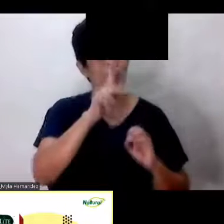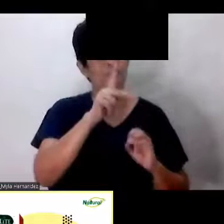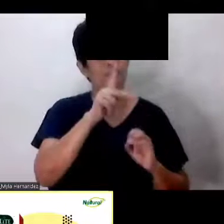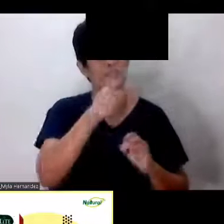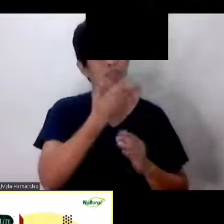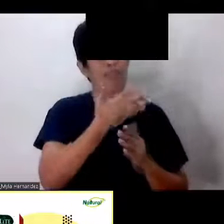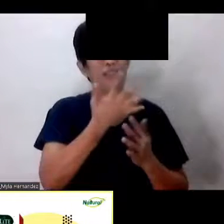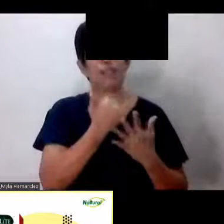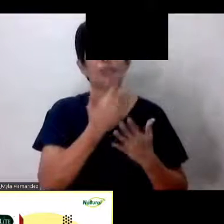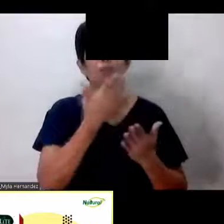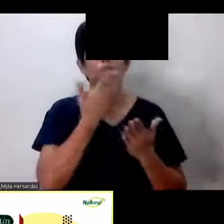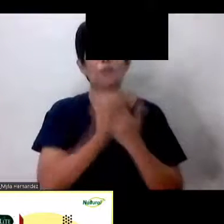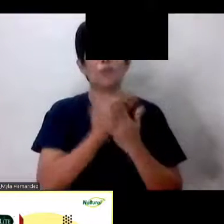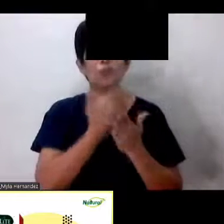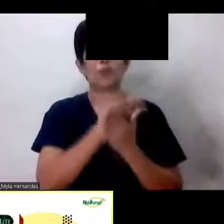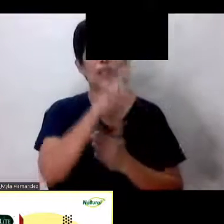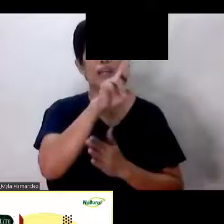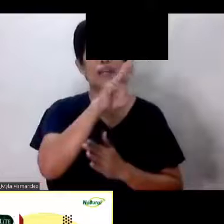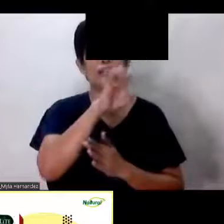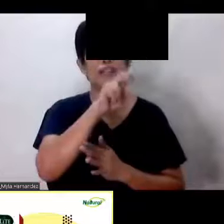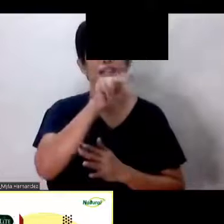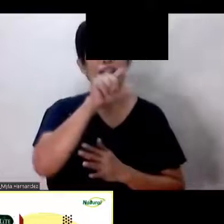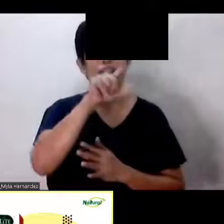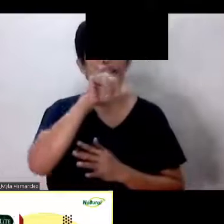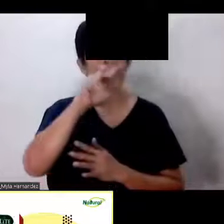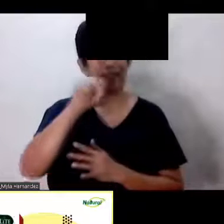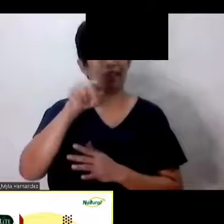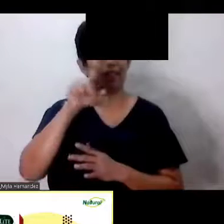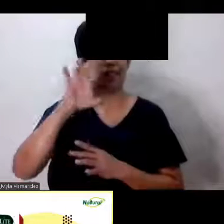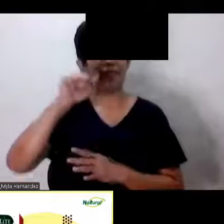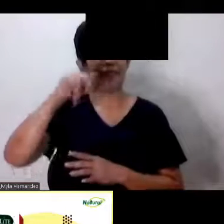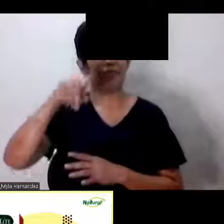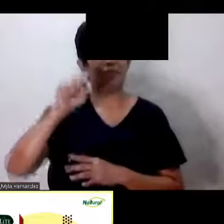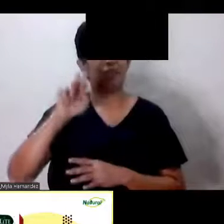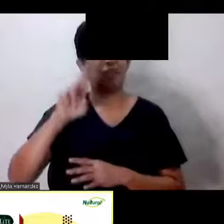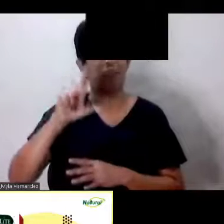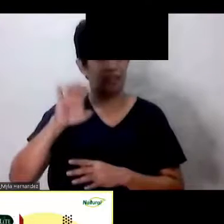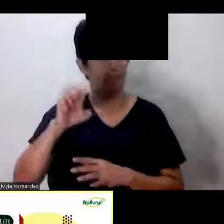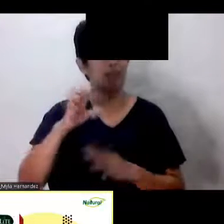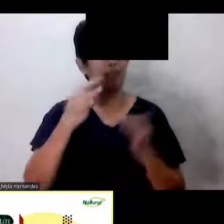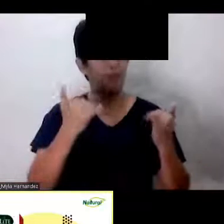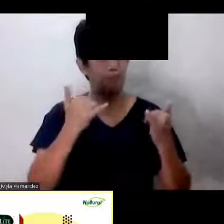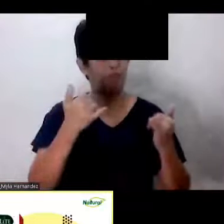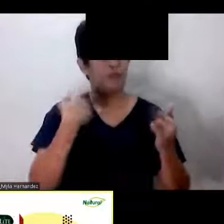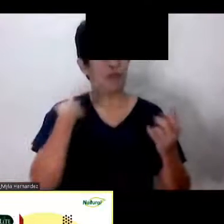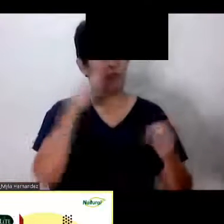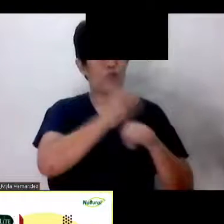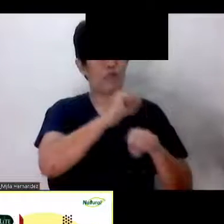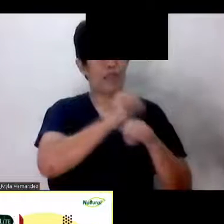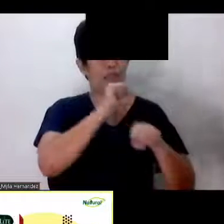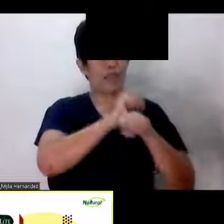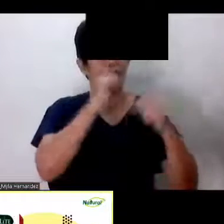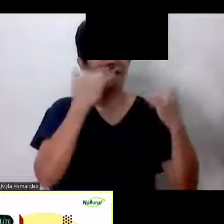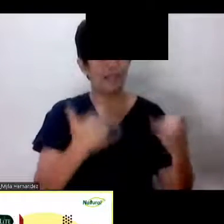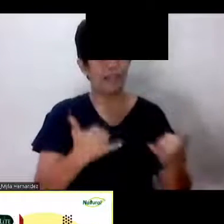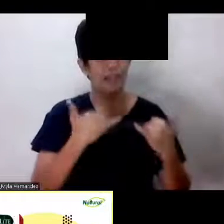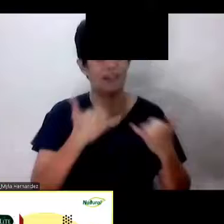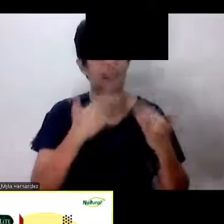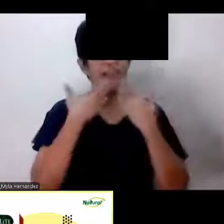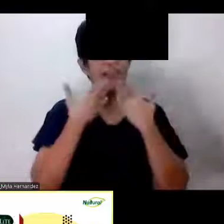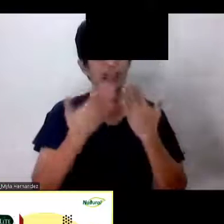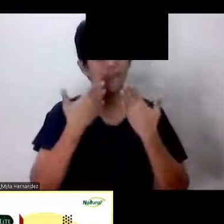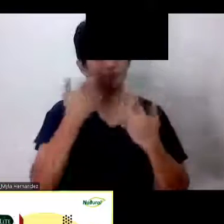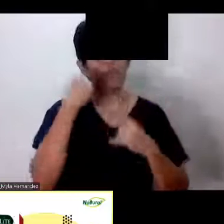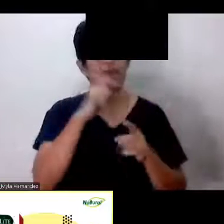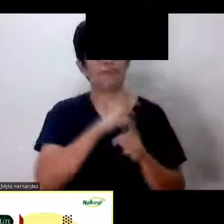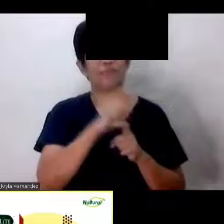Ang galing pala Nang renaline capsule Nakapasok na po ako Sa work today Okay Marami pong salamat sa inyong text